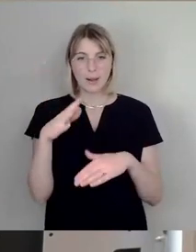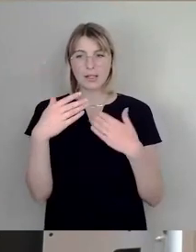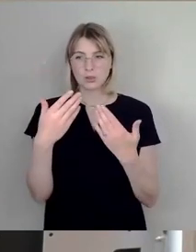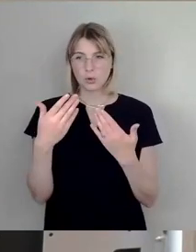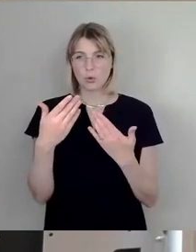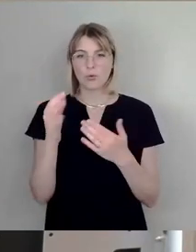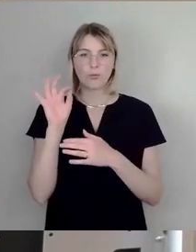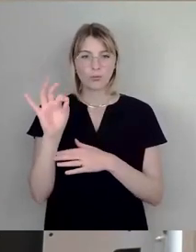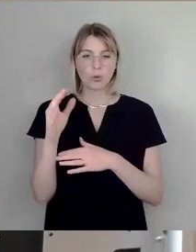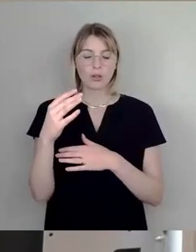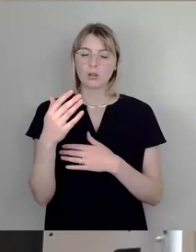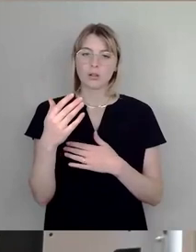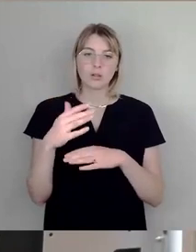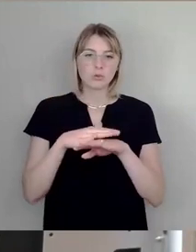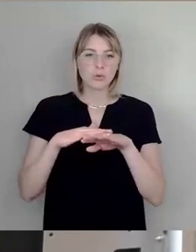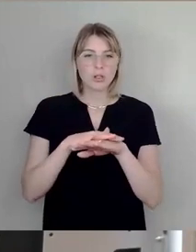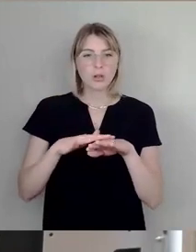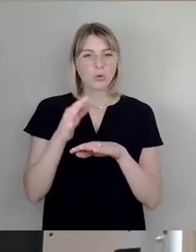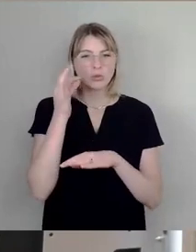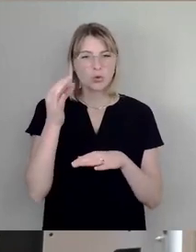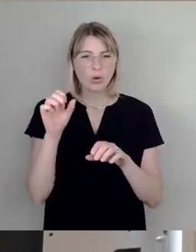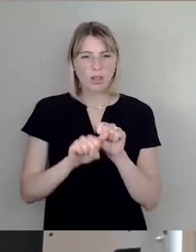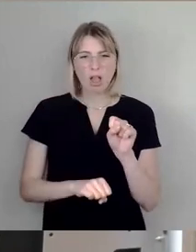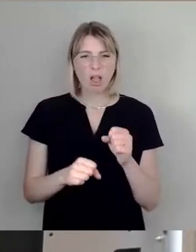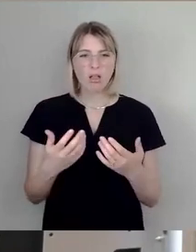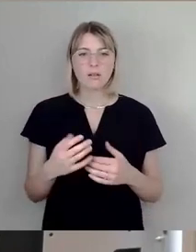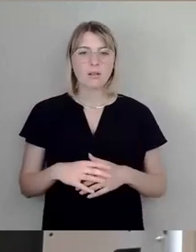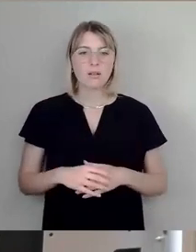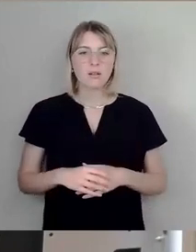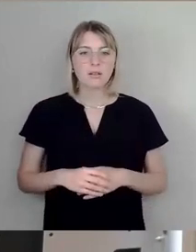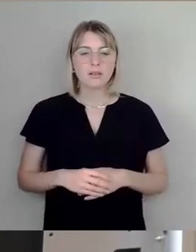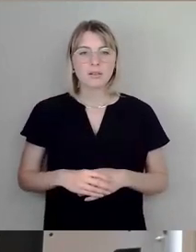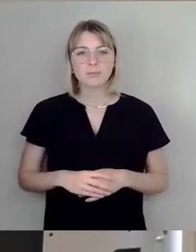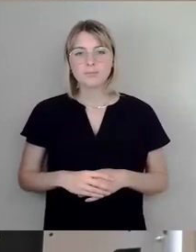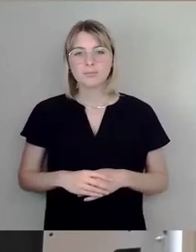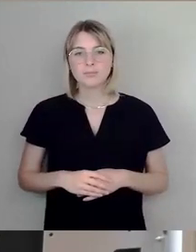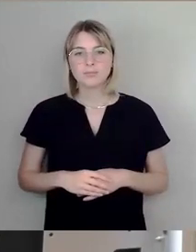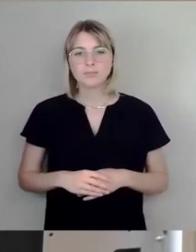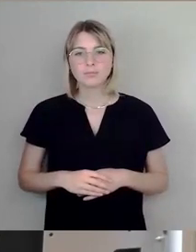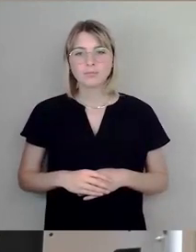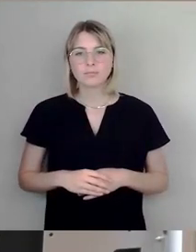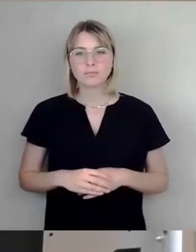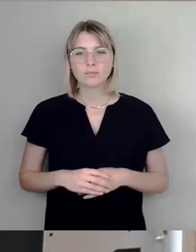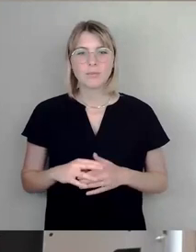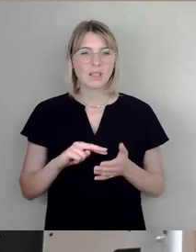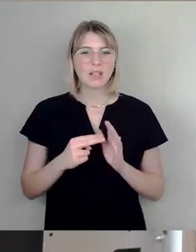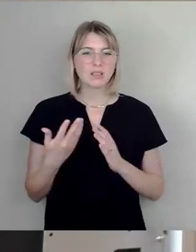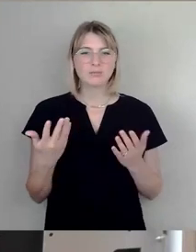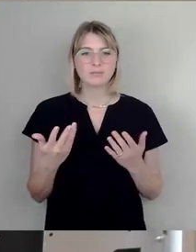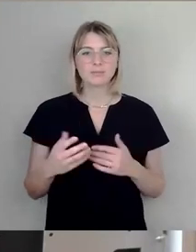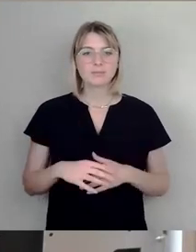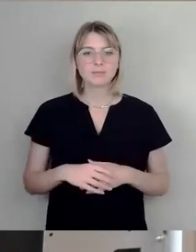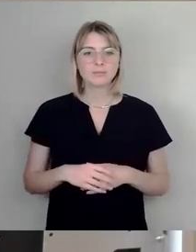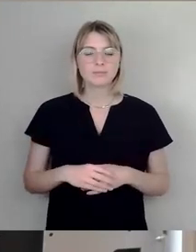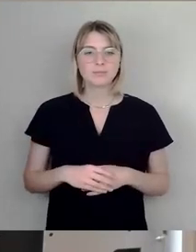bösartige Presseberichterstattung, die sie im Prinzip als Funktionärin denunziert. Wir haben alle ehrbare Berufe und wir haben alle in unserem Leben